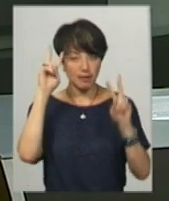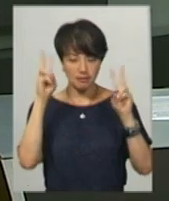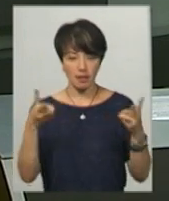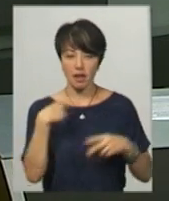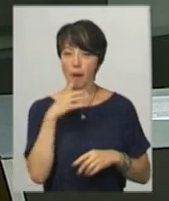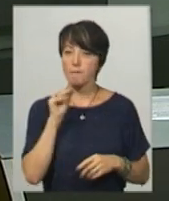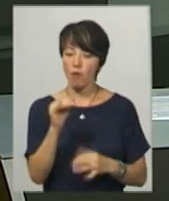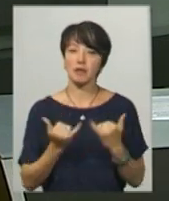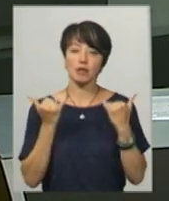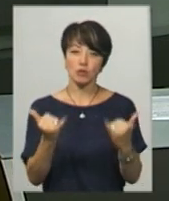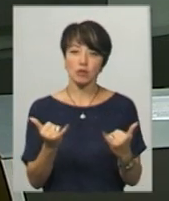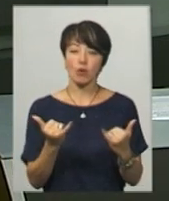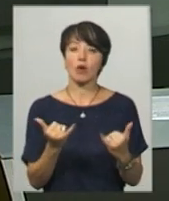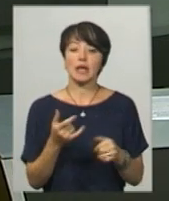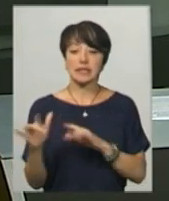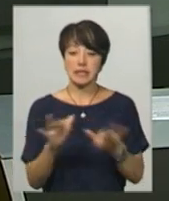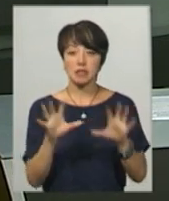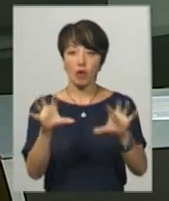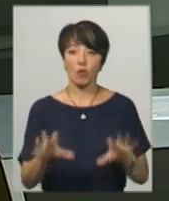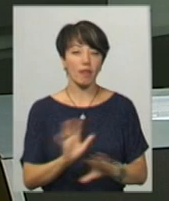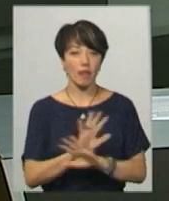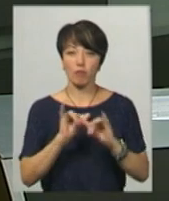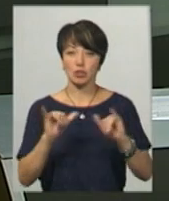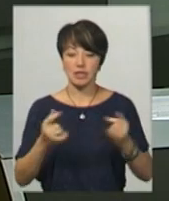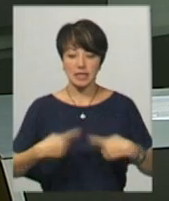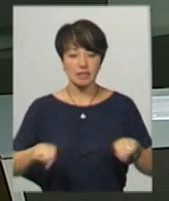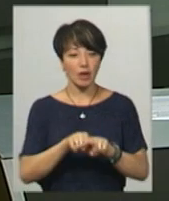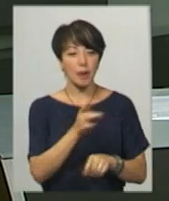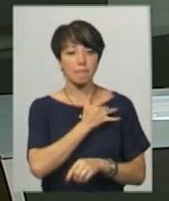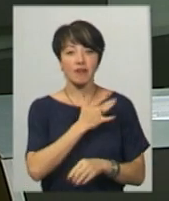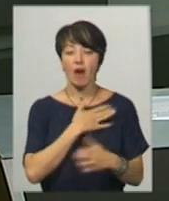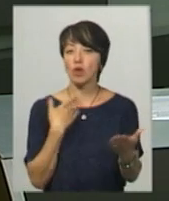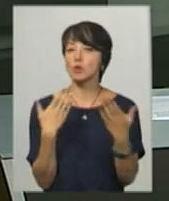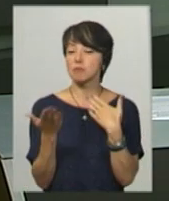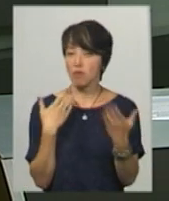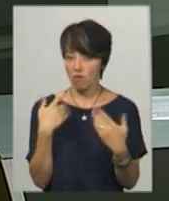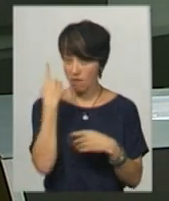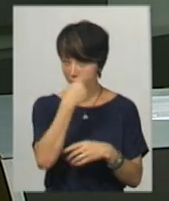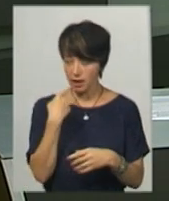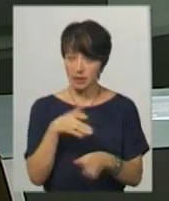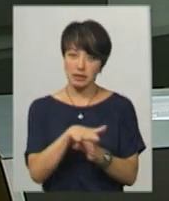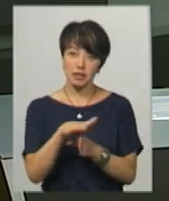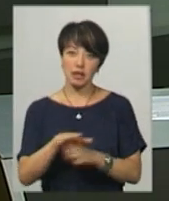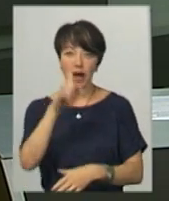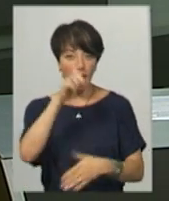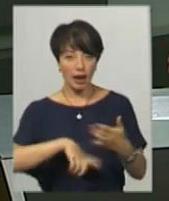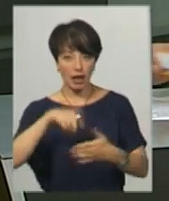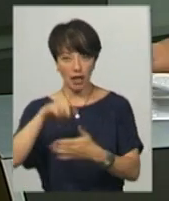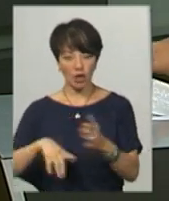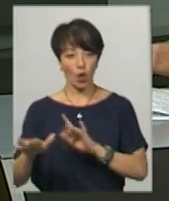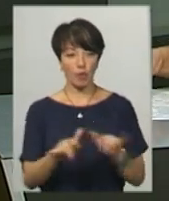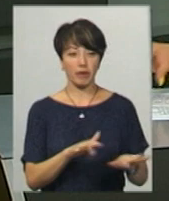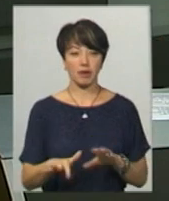мови. Для цього дія цього закону не поширюється на сферу приватного спілкування та здійснення релігійних обрядів.